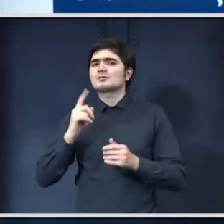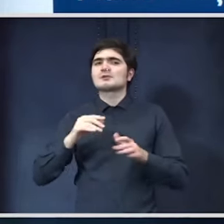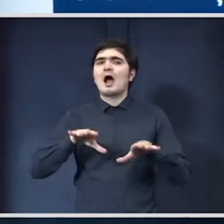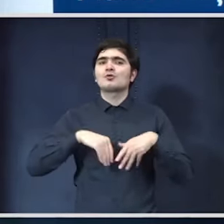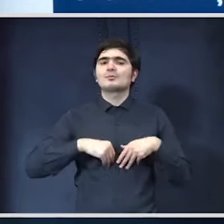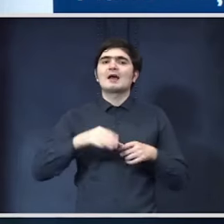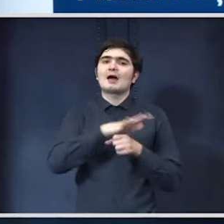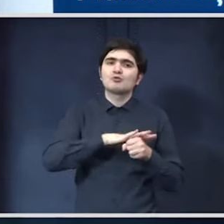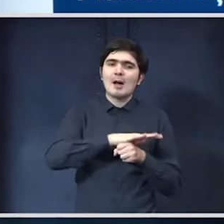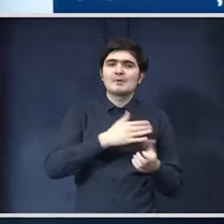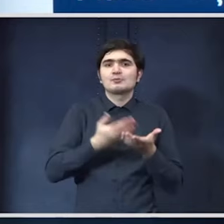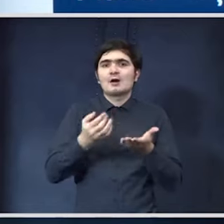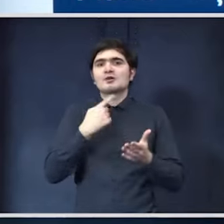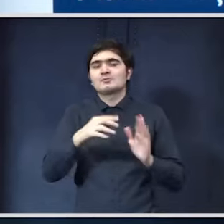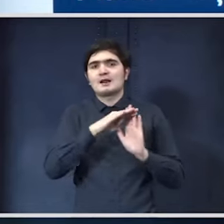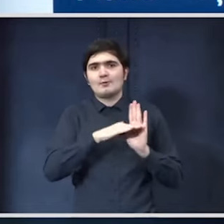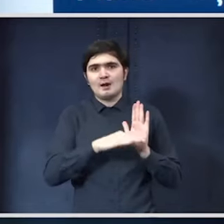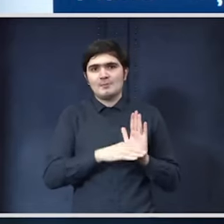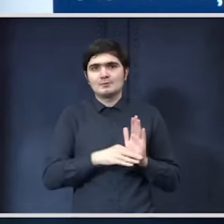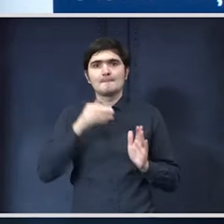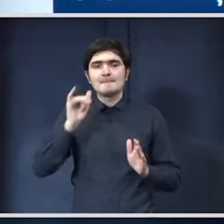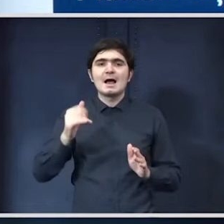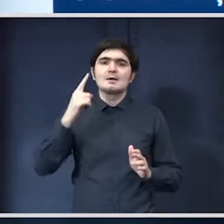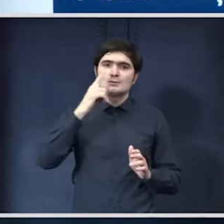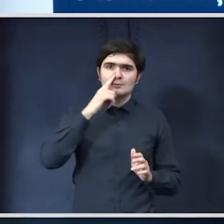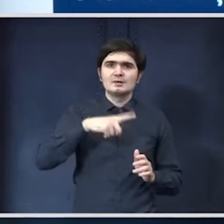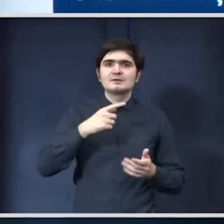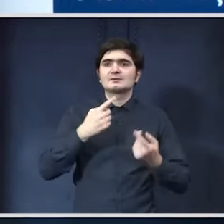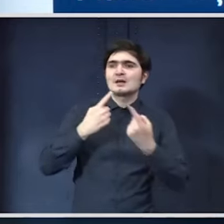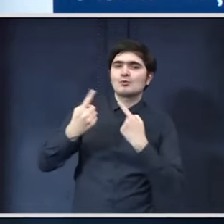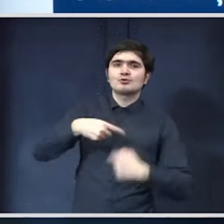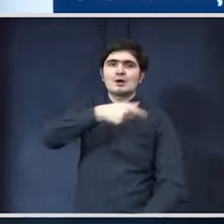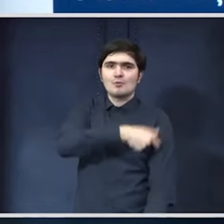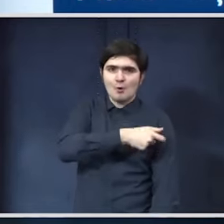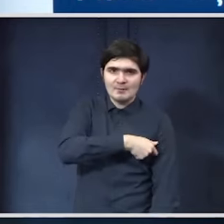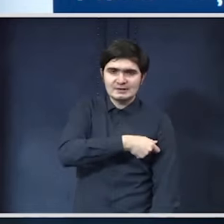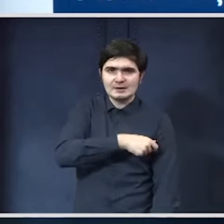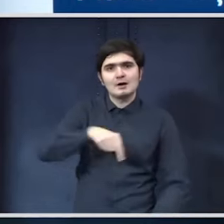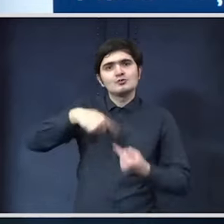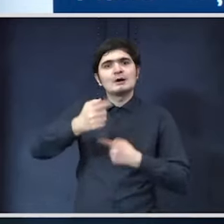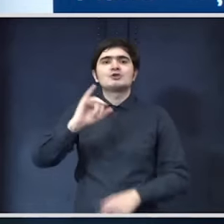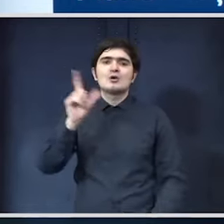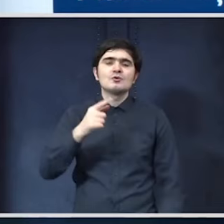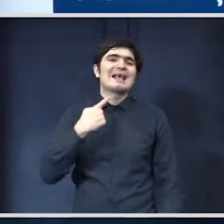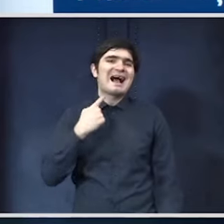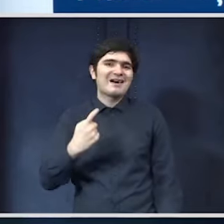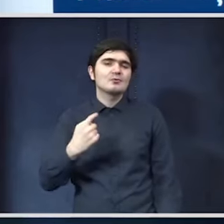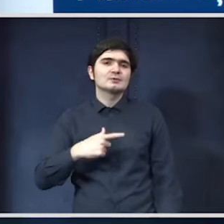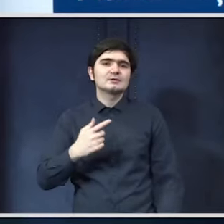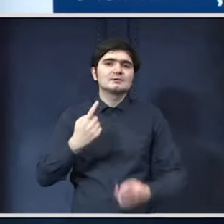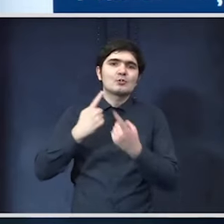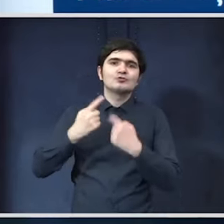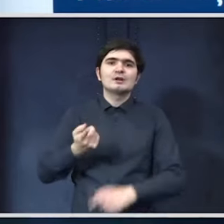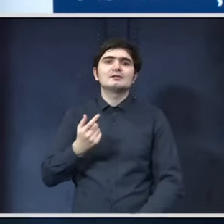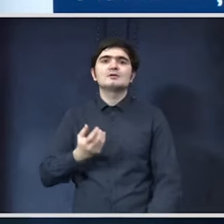la toamnă pentru că așa spune regulamentul mai iunie sunt negociere cu comisia iulie august negocierele din